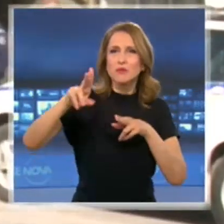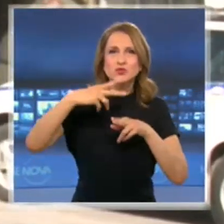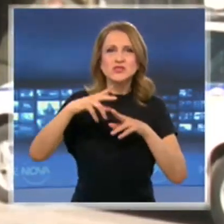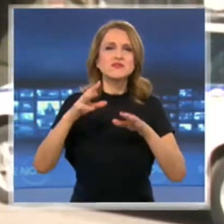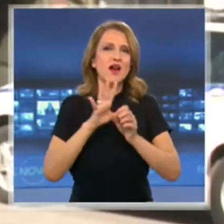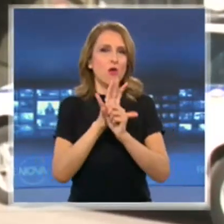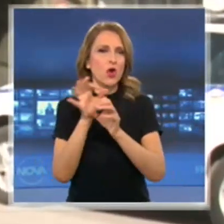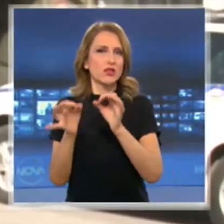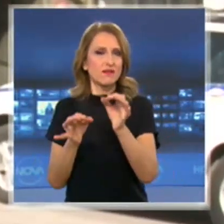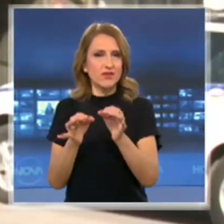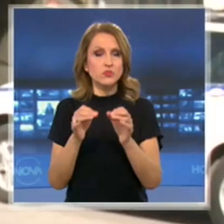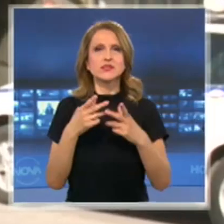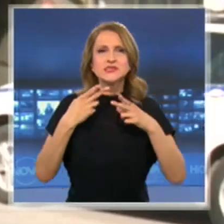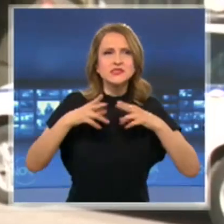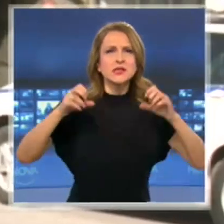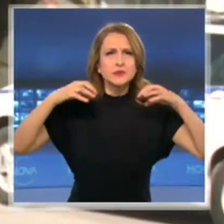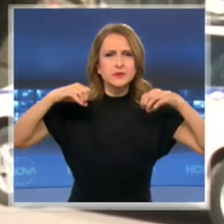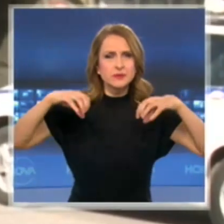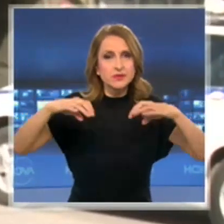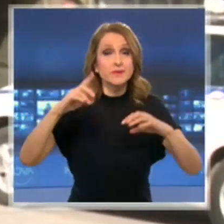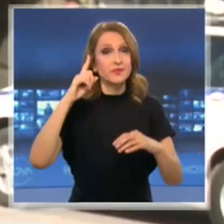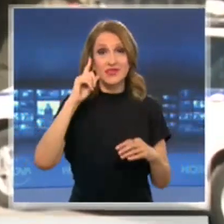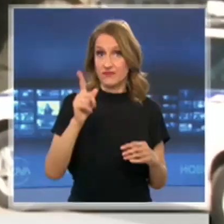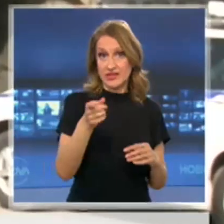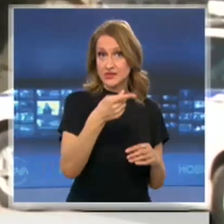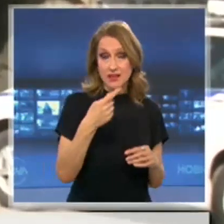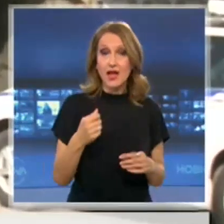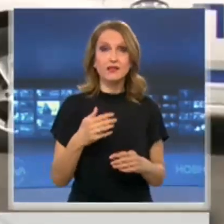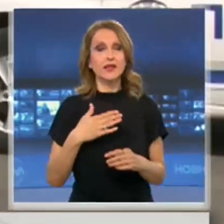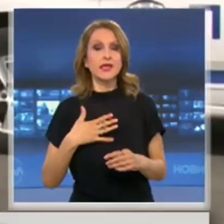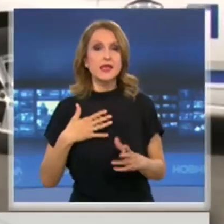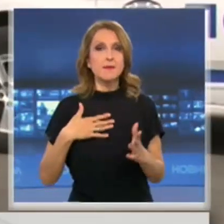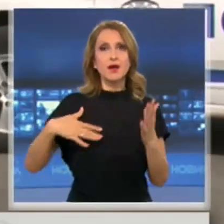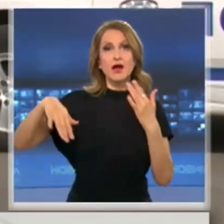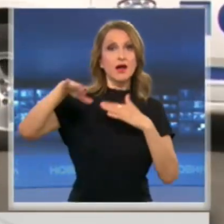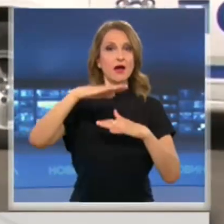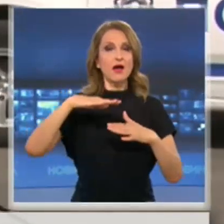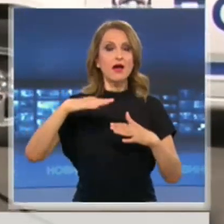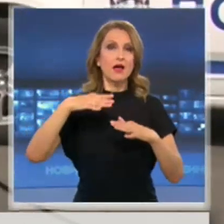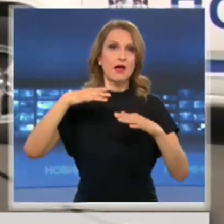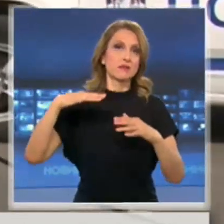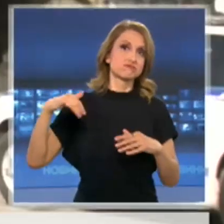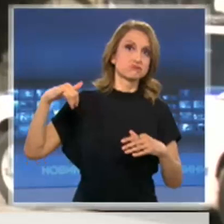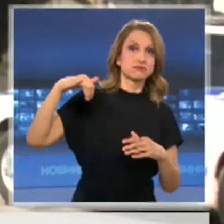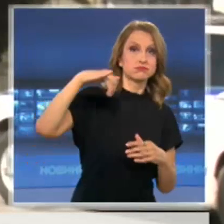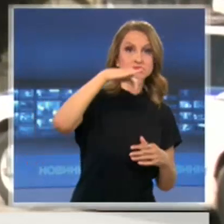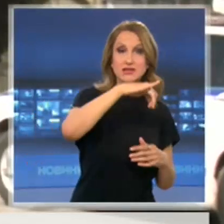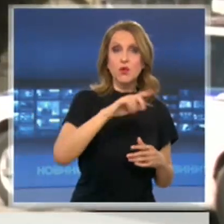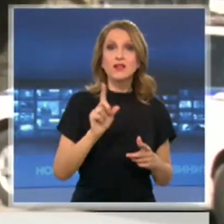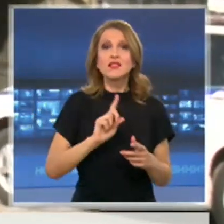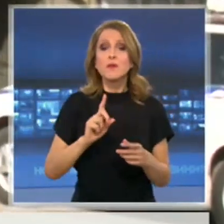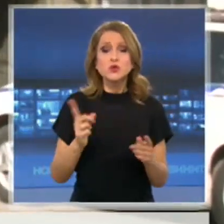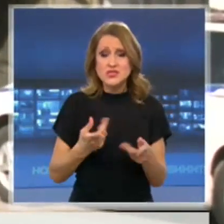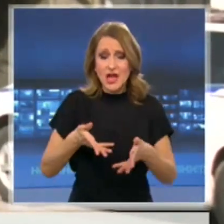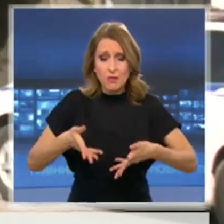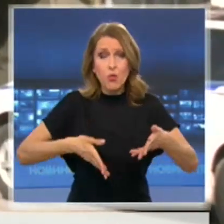на действие на този дезинфектант. Знаете с наземната техника. Не може да достигне, може да дезинфекцираме само